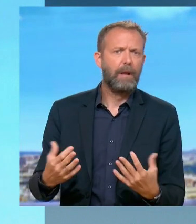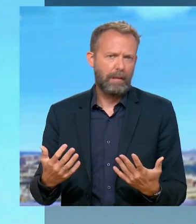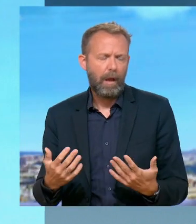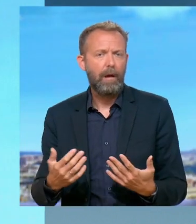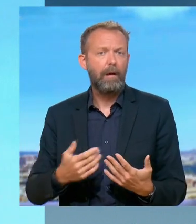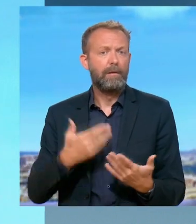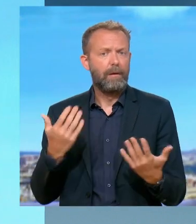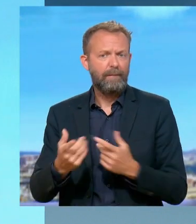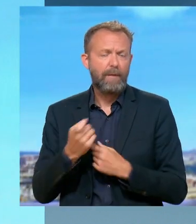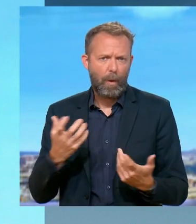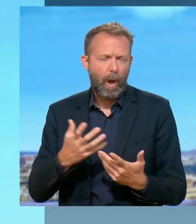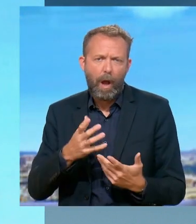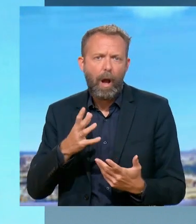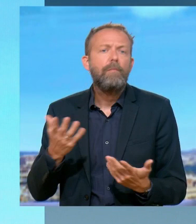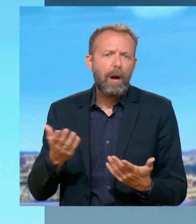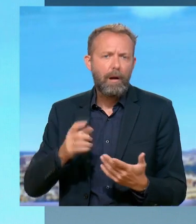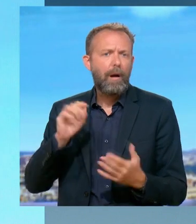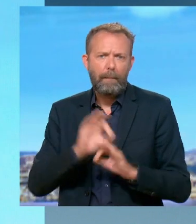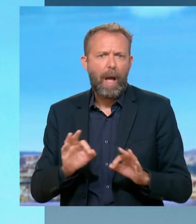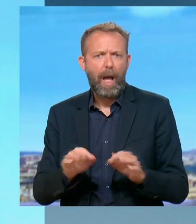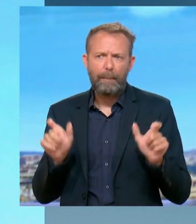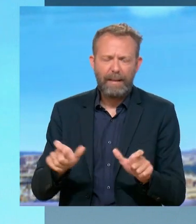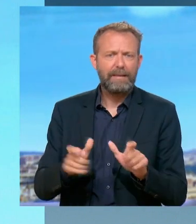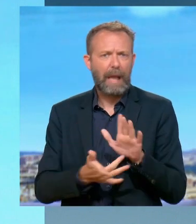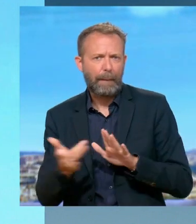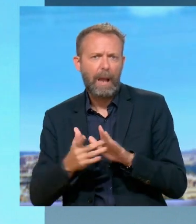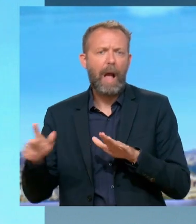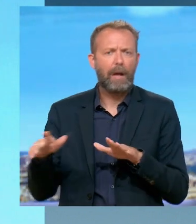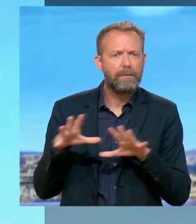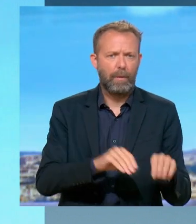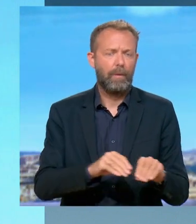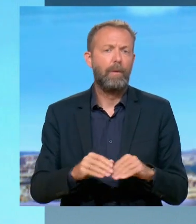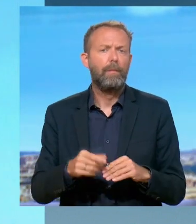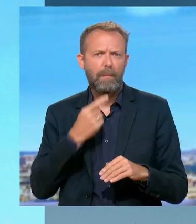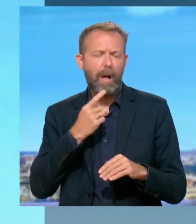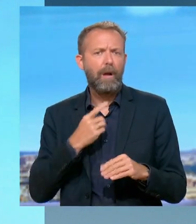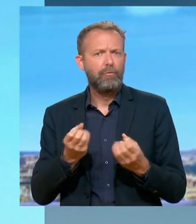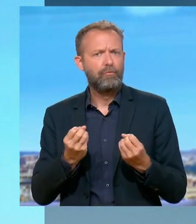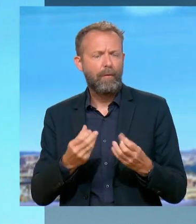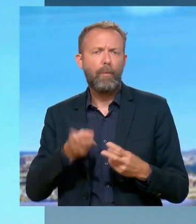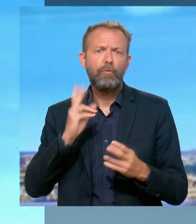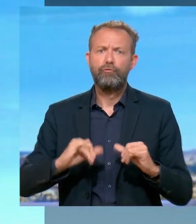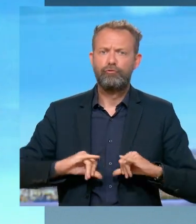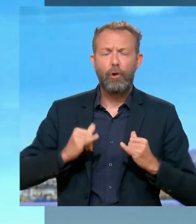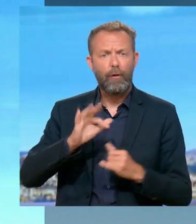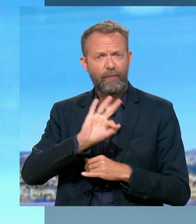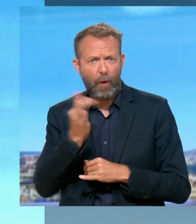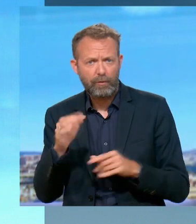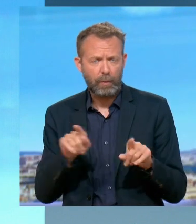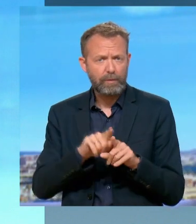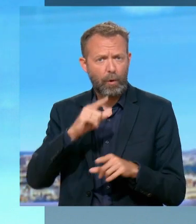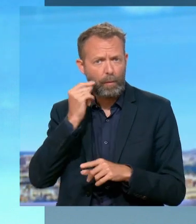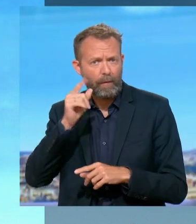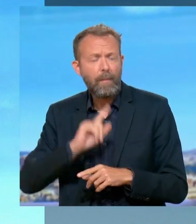d'avoir une immigration qui n pas maîtrisée dans notre pays, une immigration qui nous'immigration, ce sont parfois et même le plus souvent de jeunes françaises ou de jeunes françaises. c'est